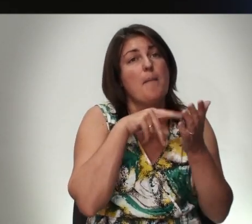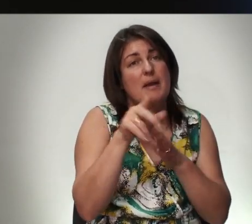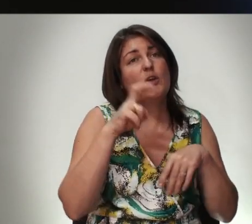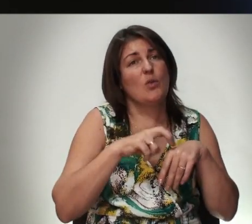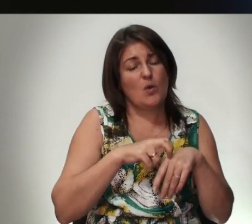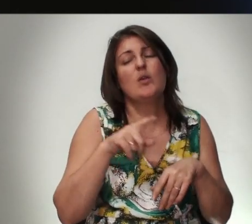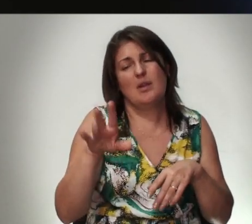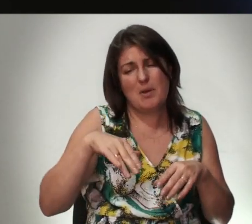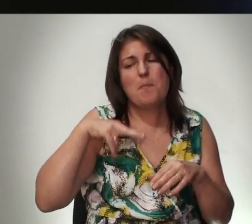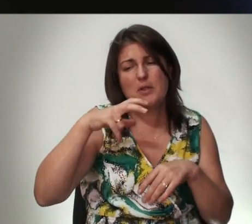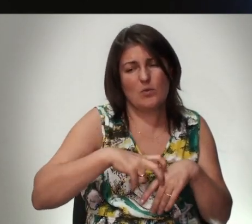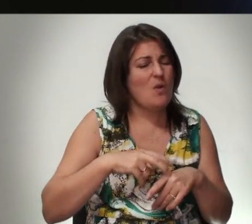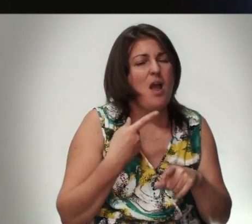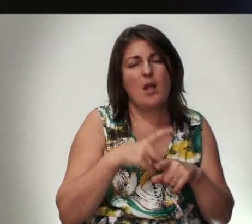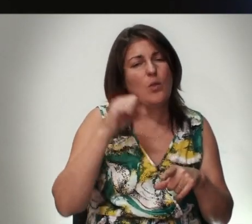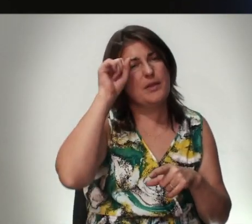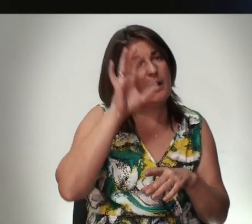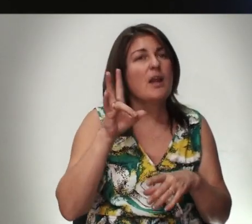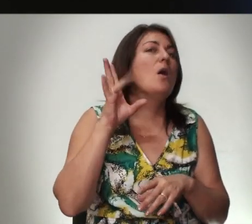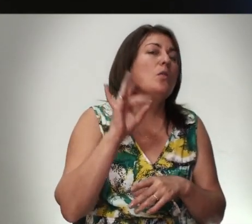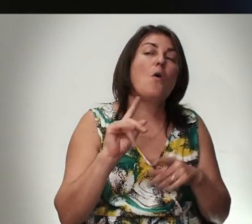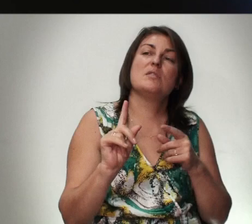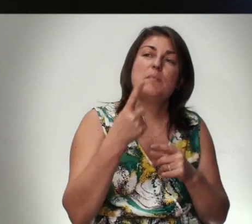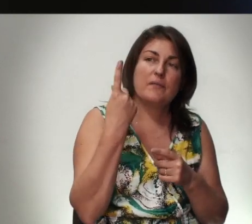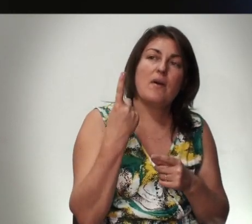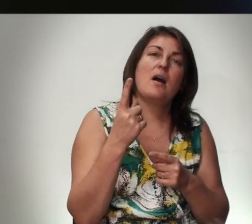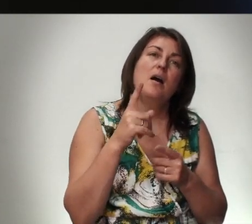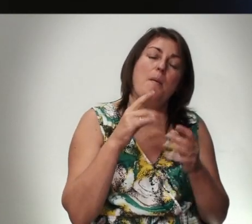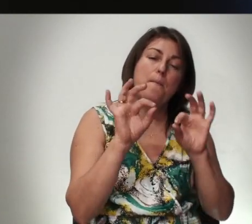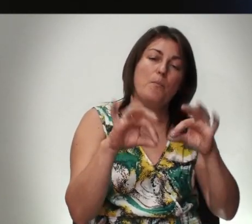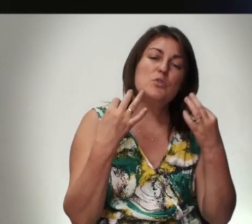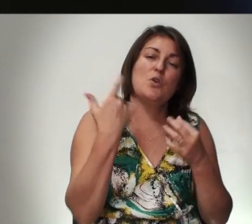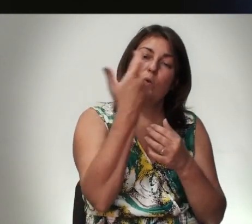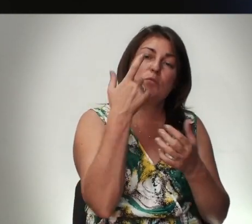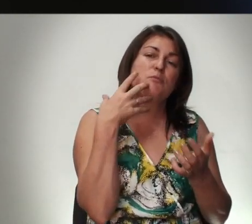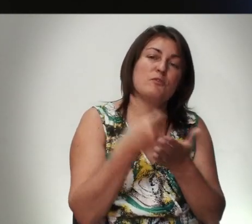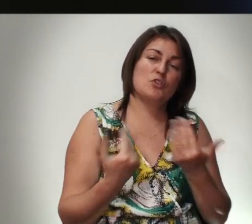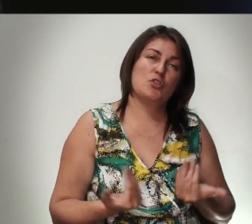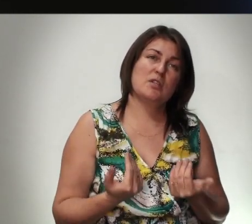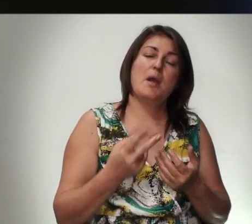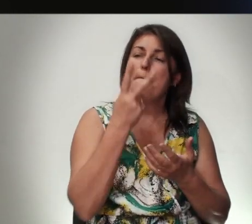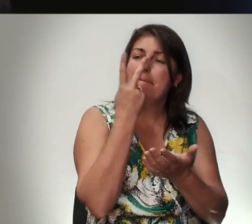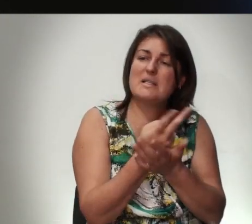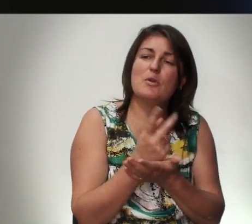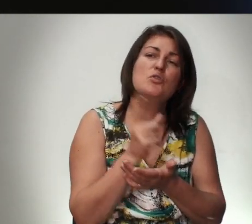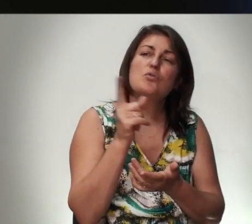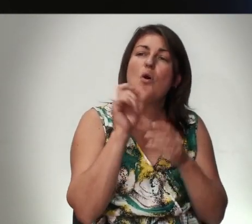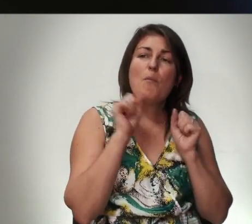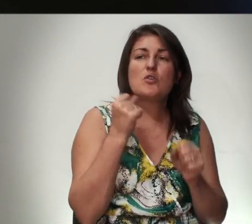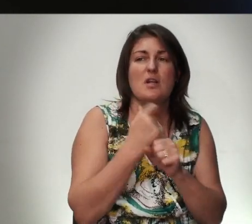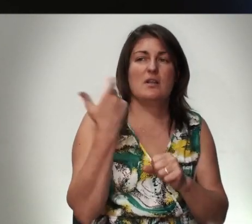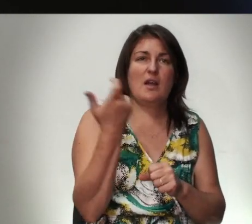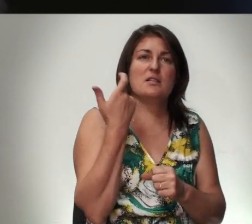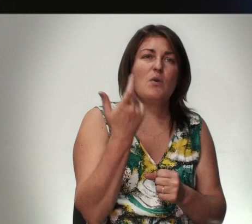К Доктору Ты Можешь Пойти Это Не Грех Но Сперва Пусти Господа В своей Жизни Посмотри Что Можешь Сделать